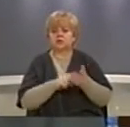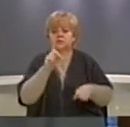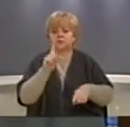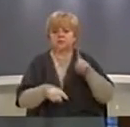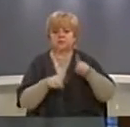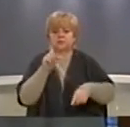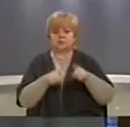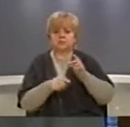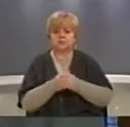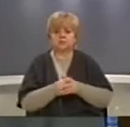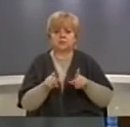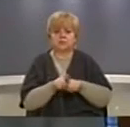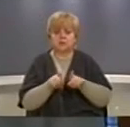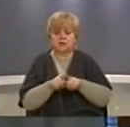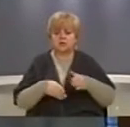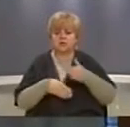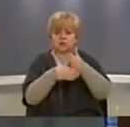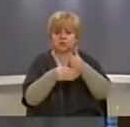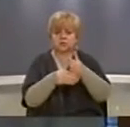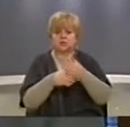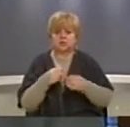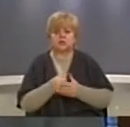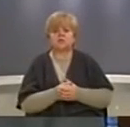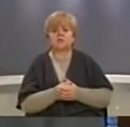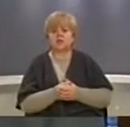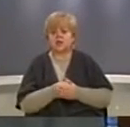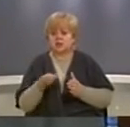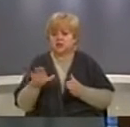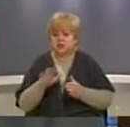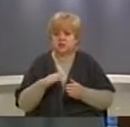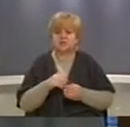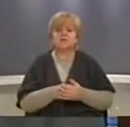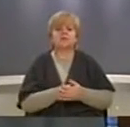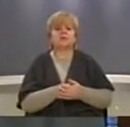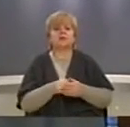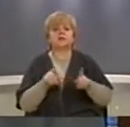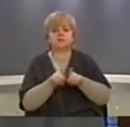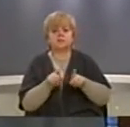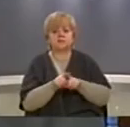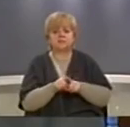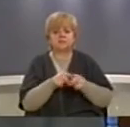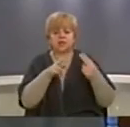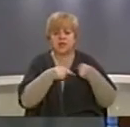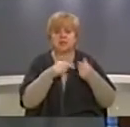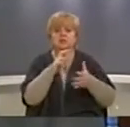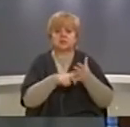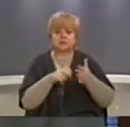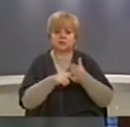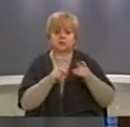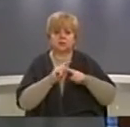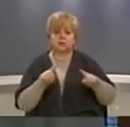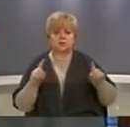beneficione si ndimat edhe në si shtesa për femijet që ndjekin shkollat nga kresat në tatime e tjera.